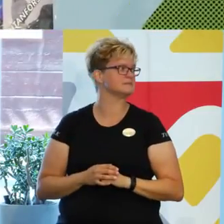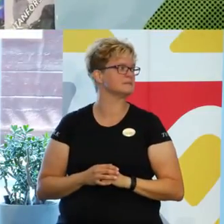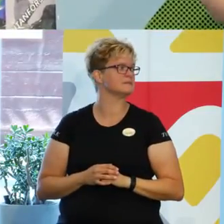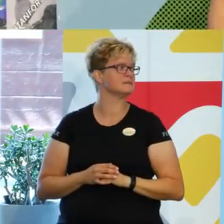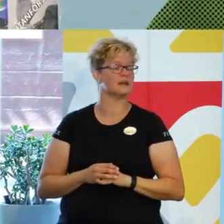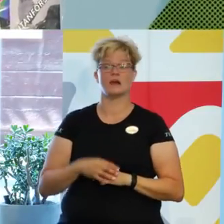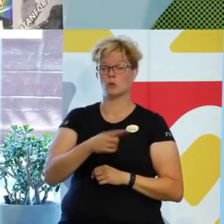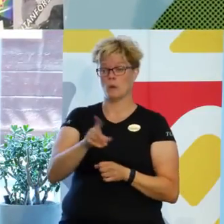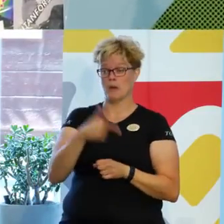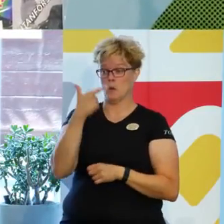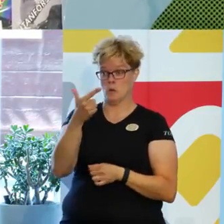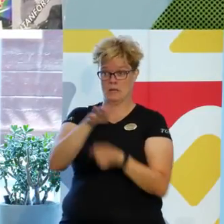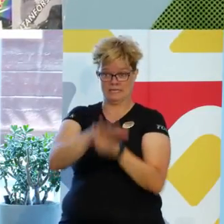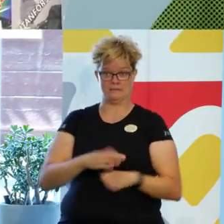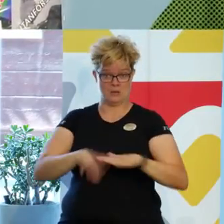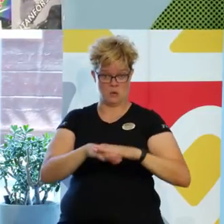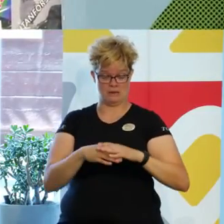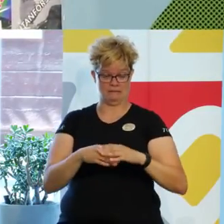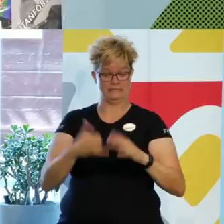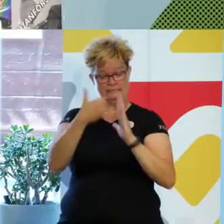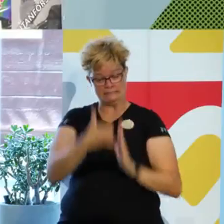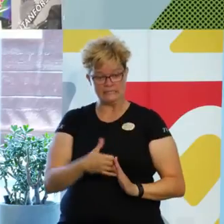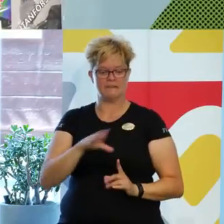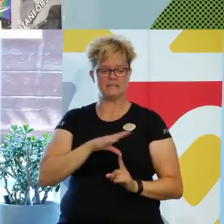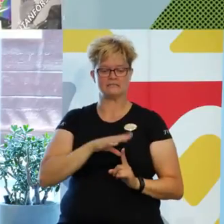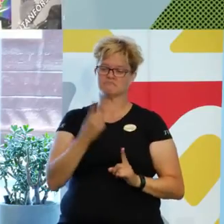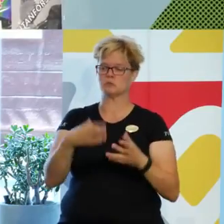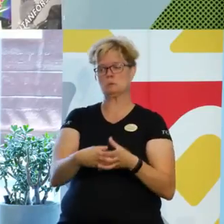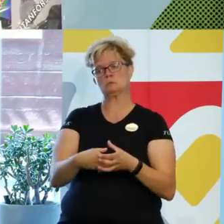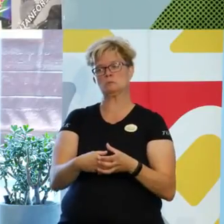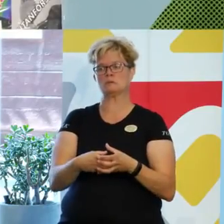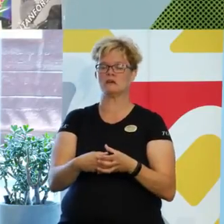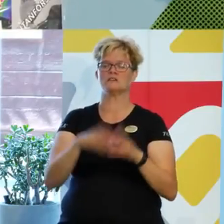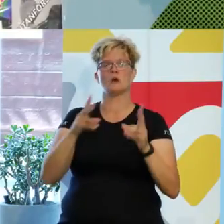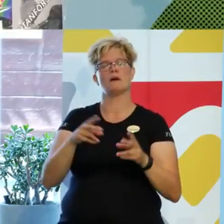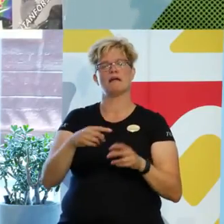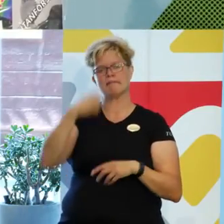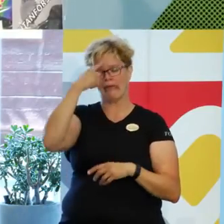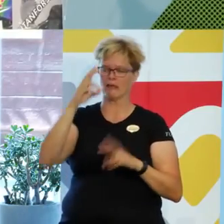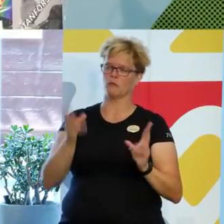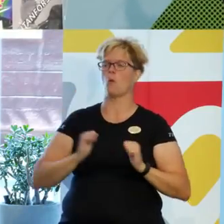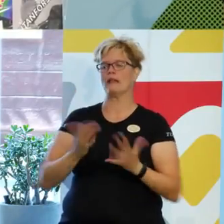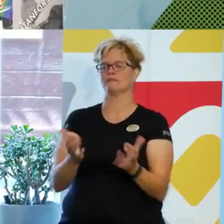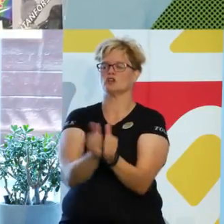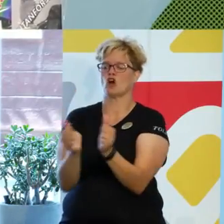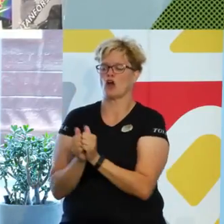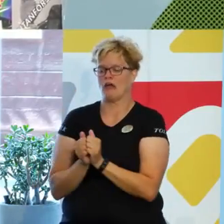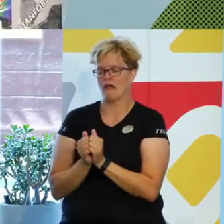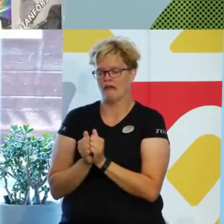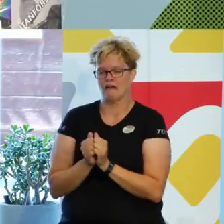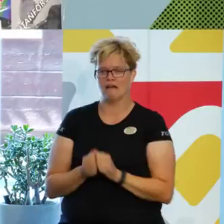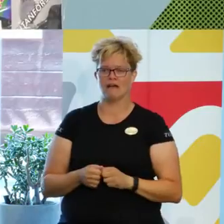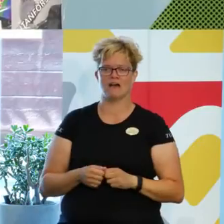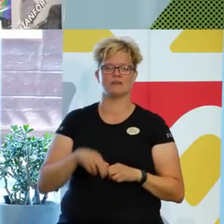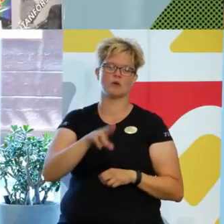här sju diskrimineringsgrunderna så finns det ett gäng förgivetaganden. Ett gäng